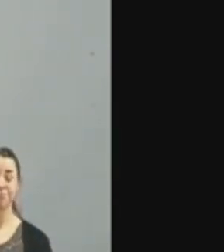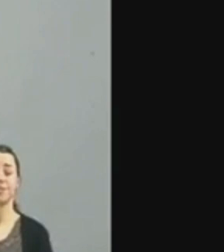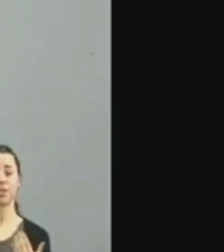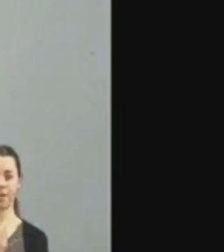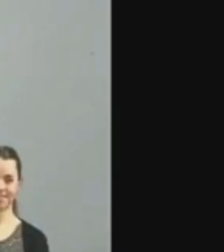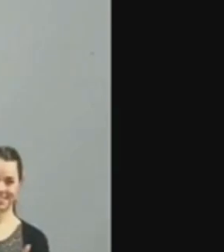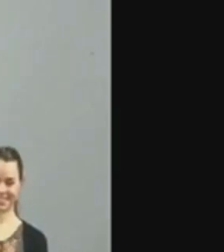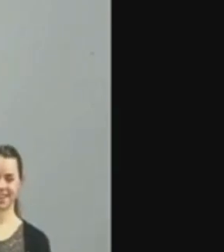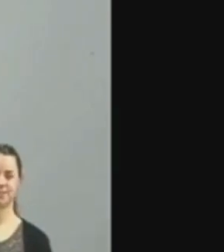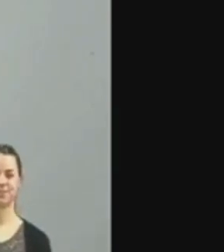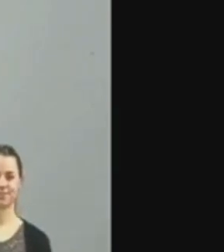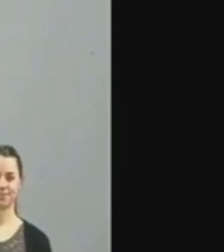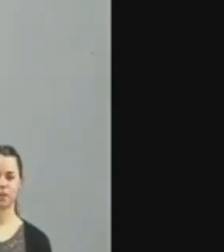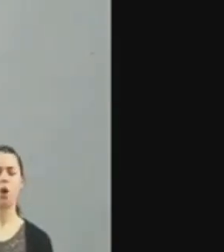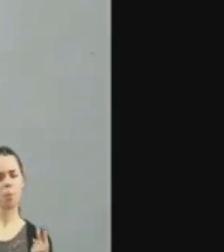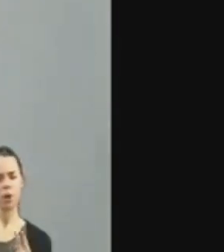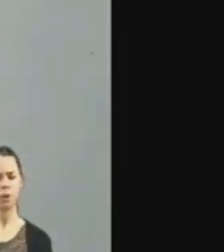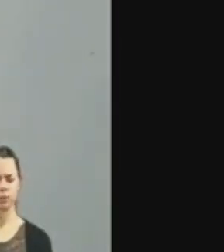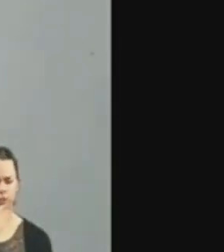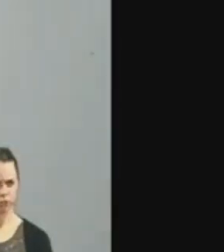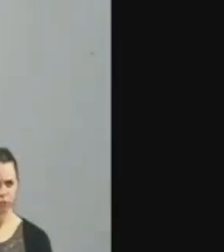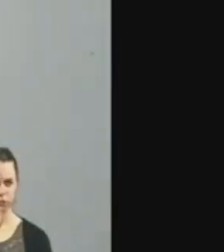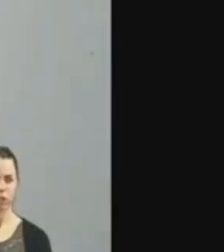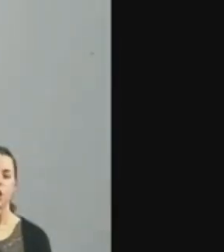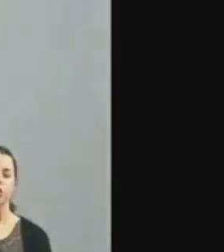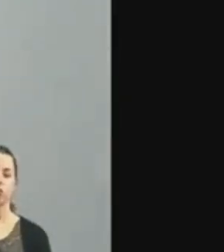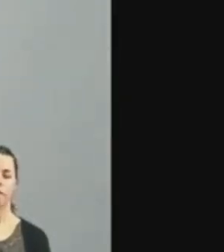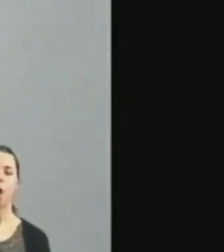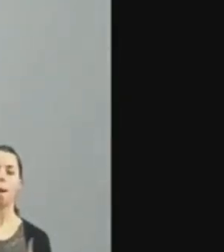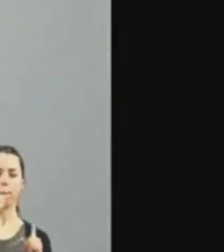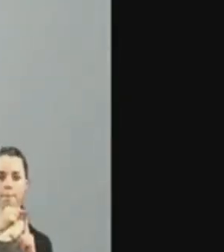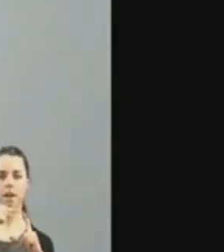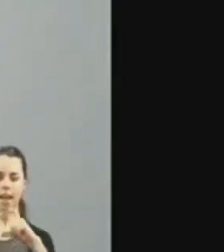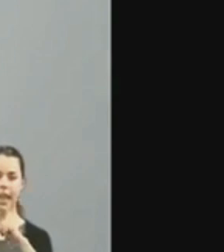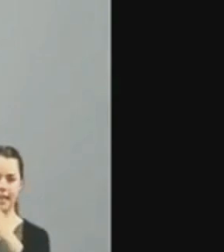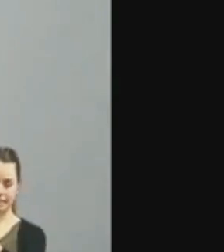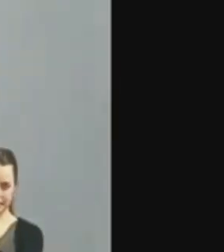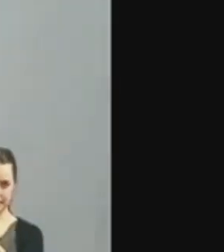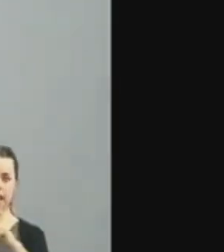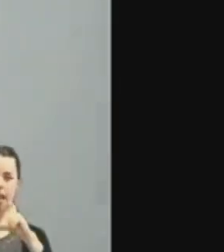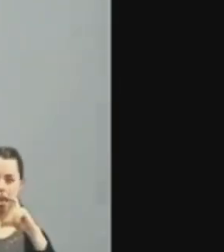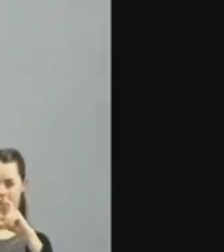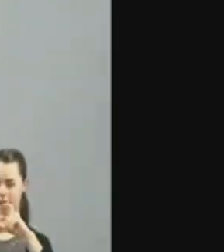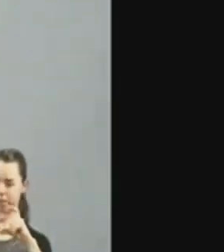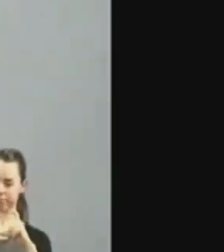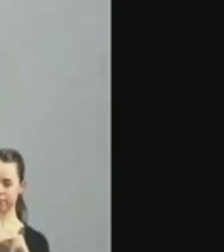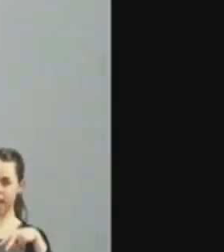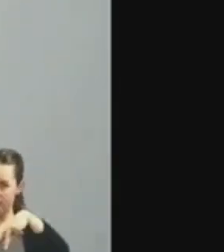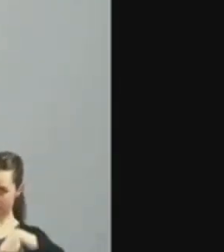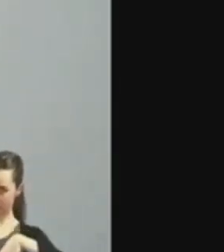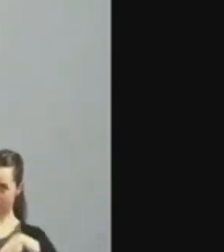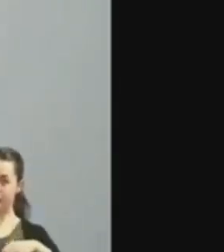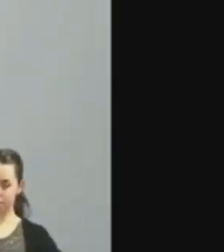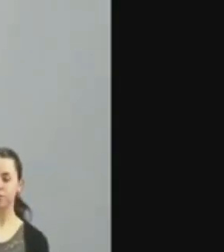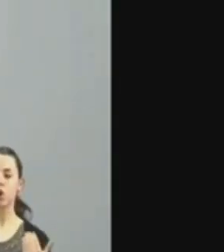dostaneme znak pondělí. Podobně to funguje i v češtině. Když u slova pes vyměníme e